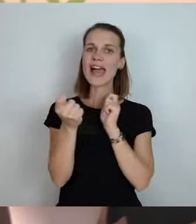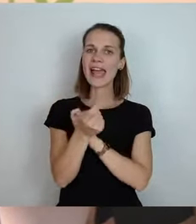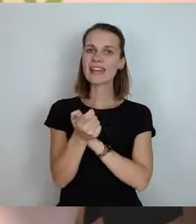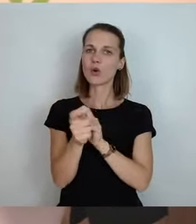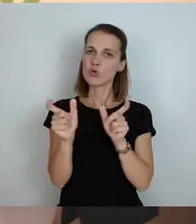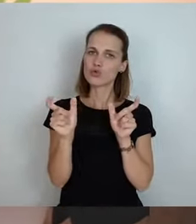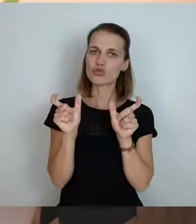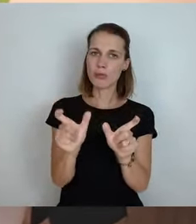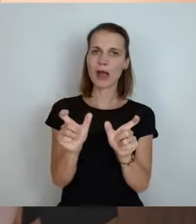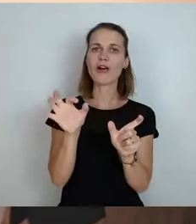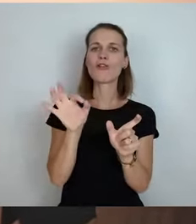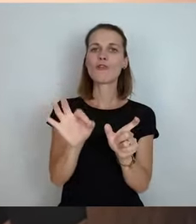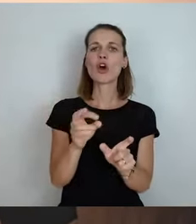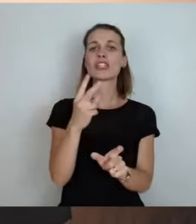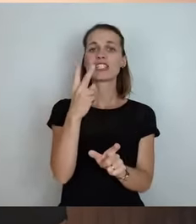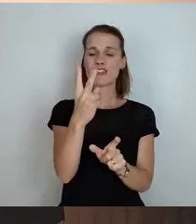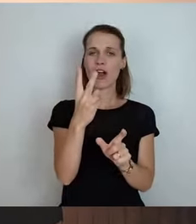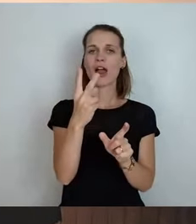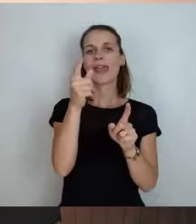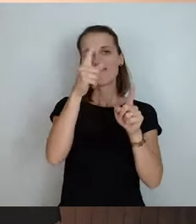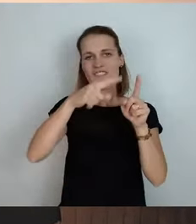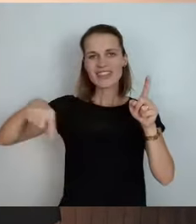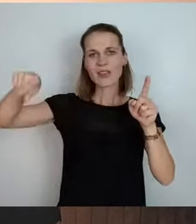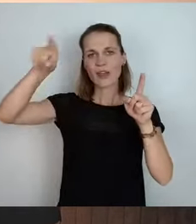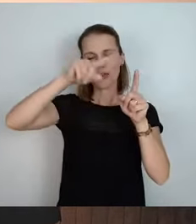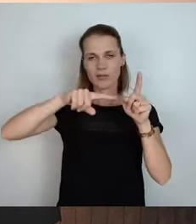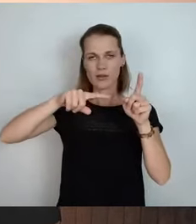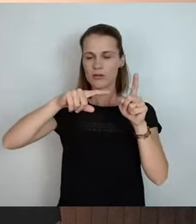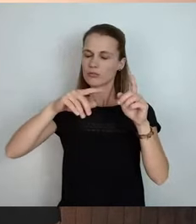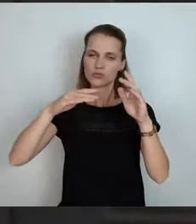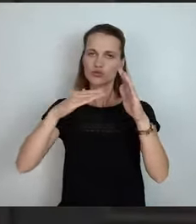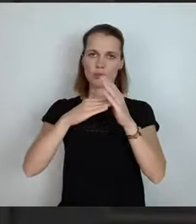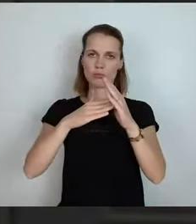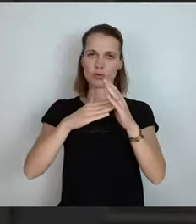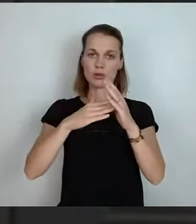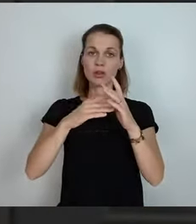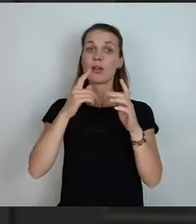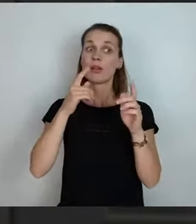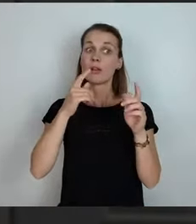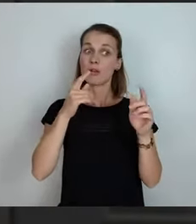aufhebt. Weil in Gewerbegebieten, selbst wenn es eins wird,